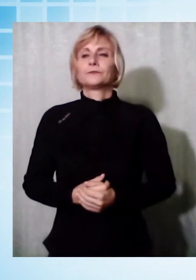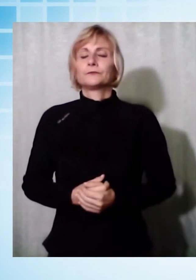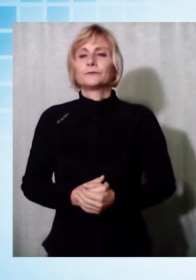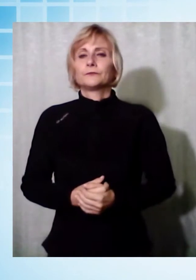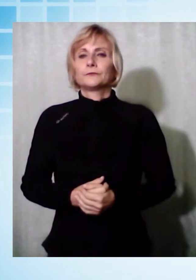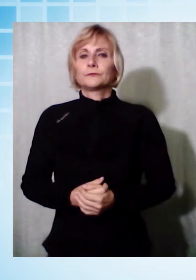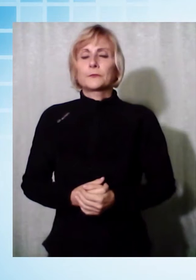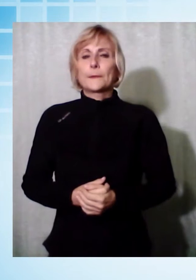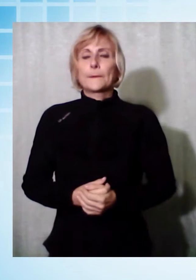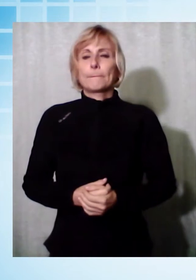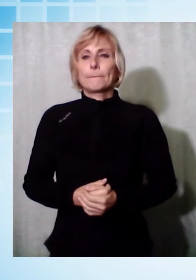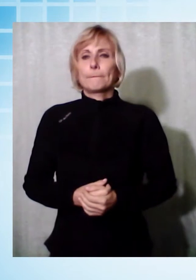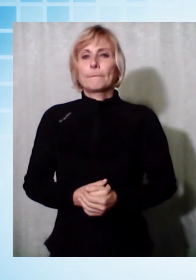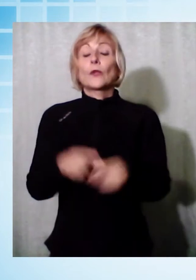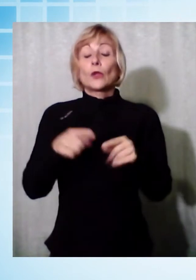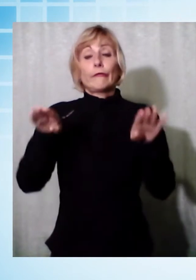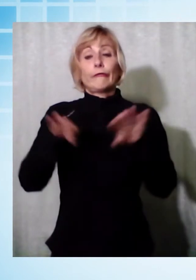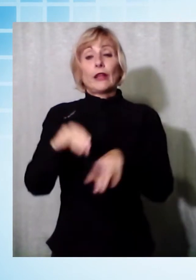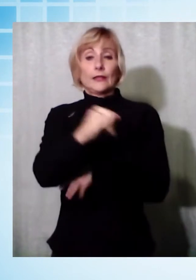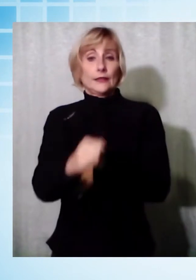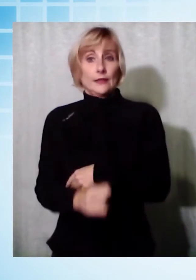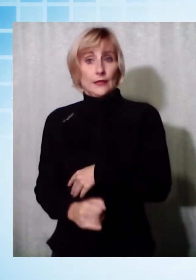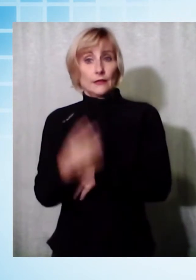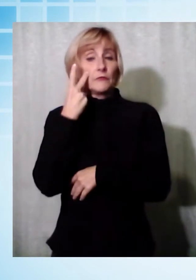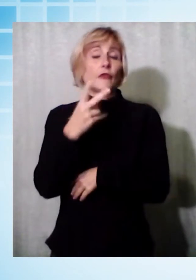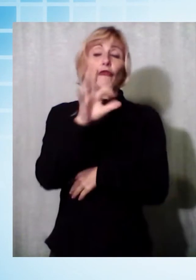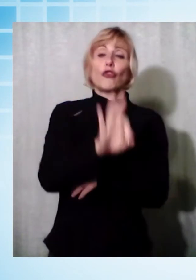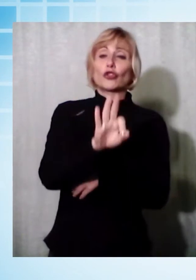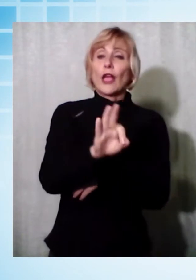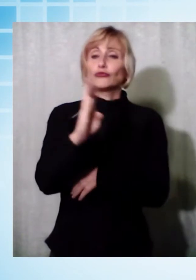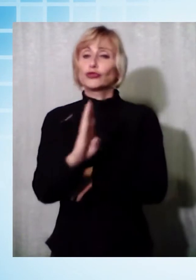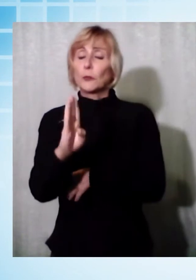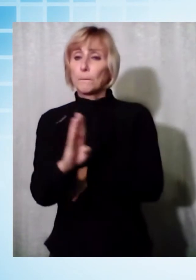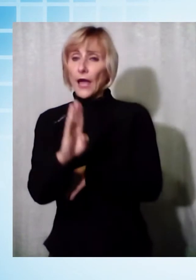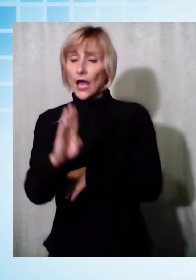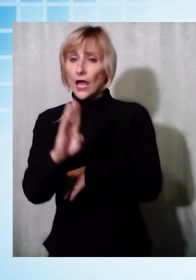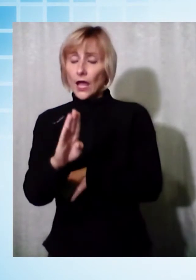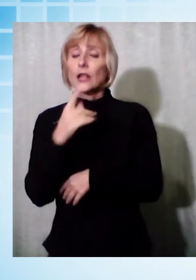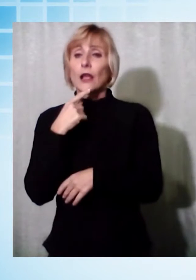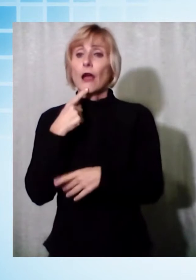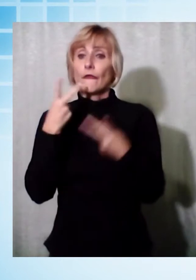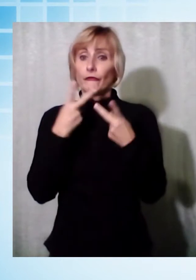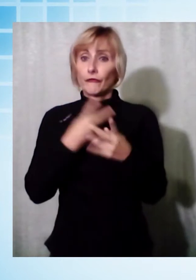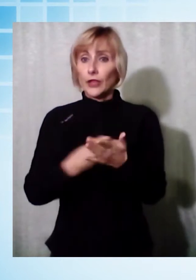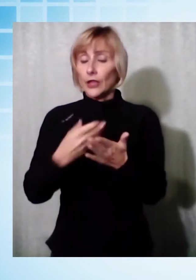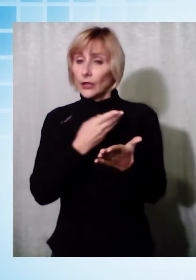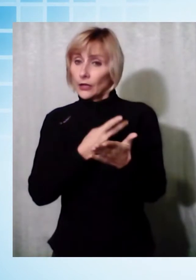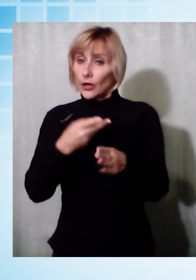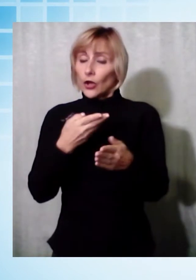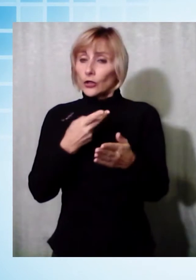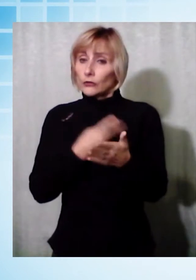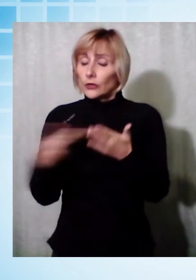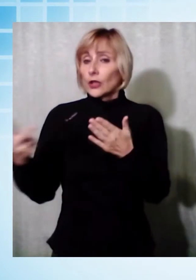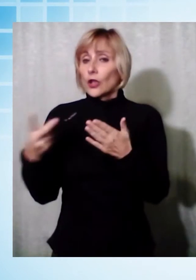porta in Valle del Serchio per la precisione a Fornaci di Barga dove c'è stato un tentativo di furto ad una concessionaria di